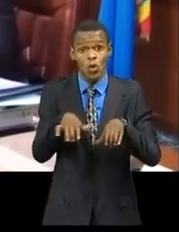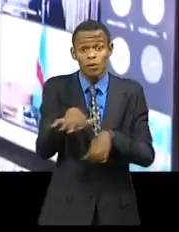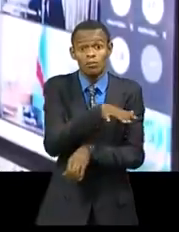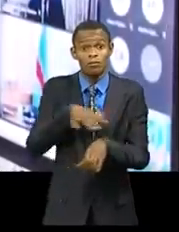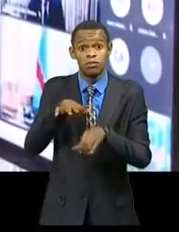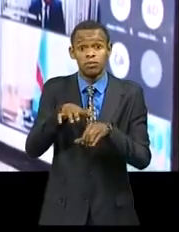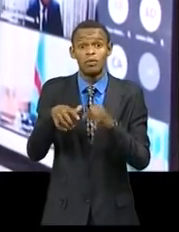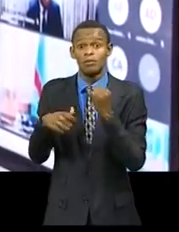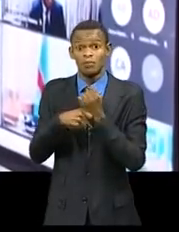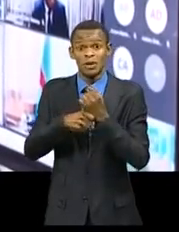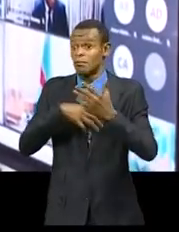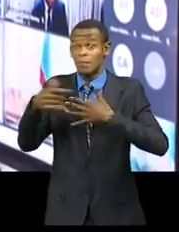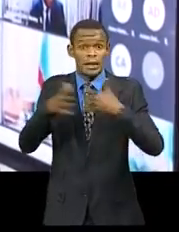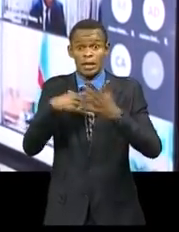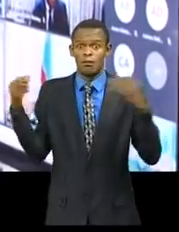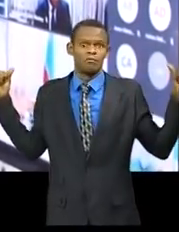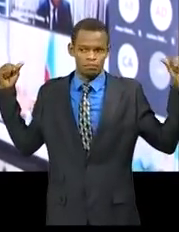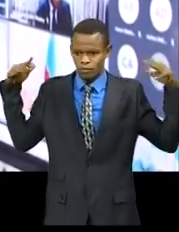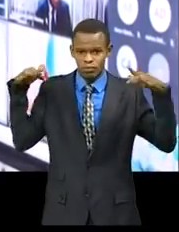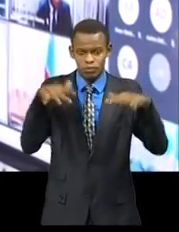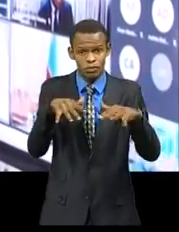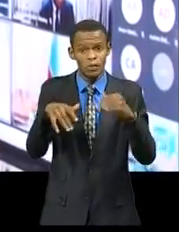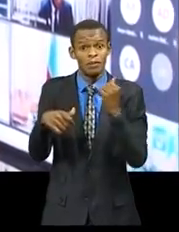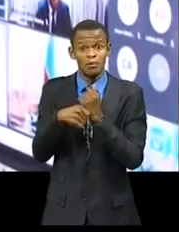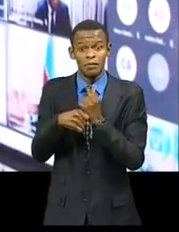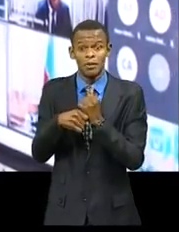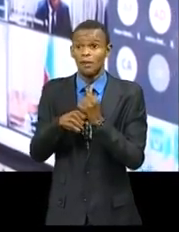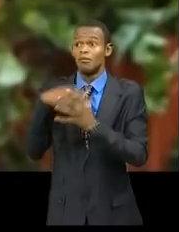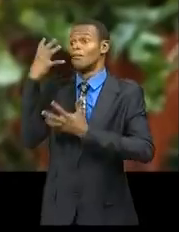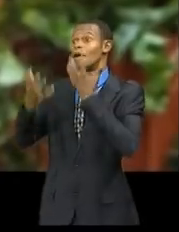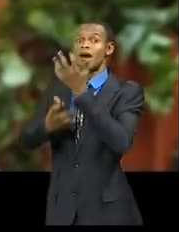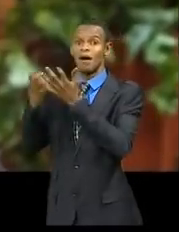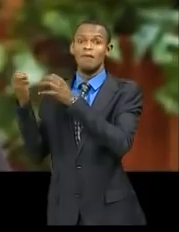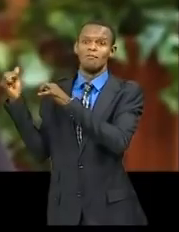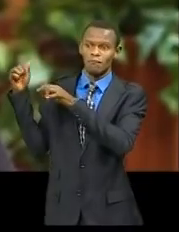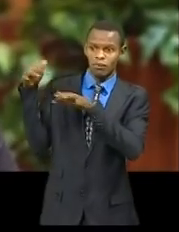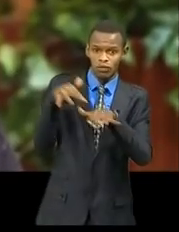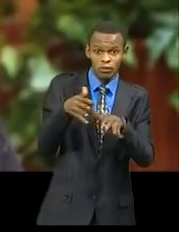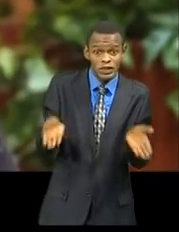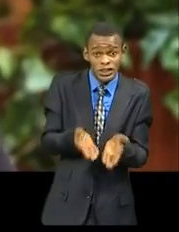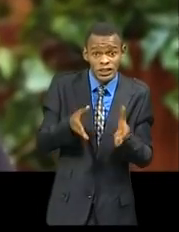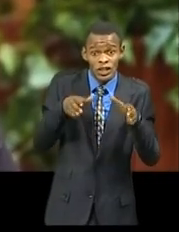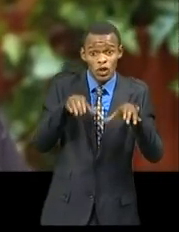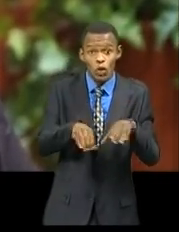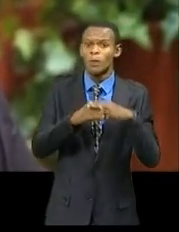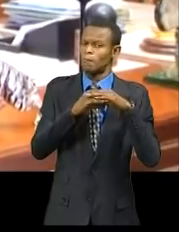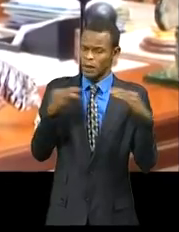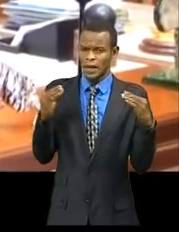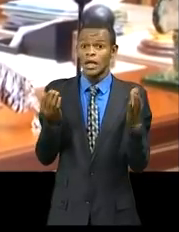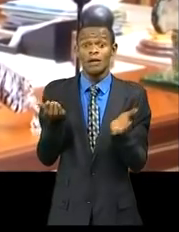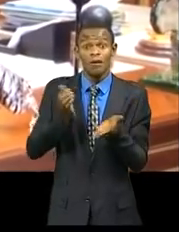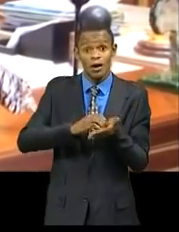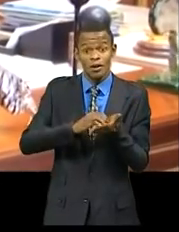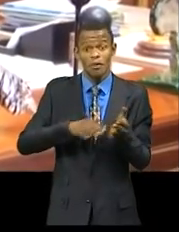d'asile pour ceux qui cherchent protection. Avec l'Inde, la République démocratique du Congo entretient une relation